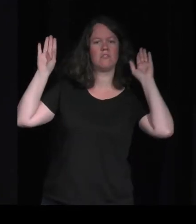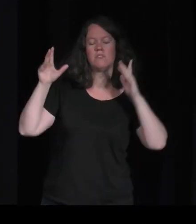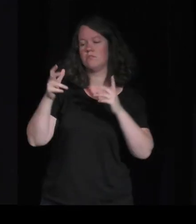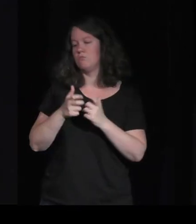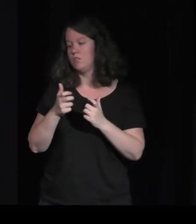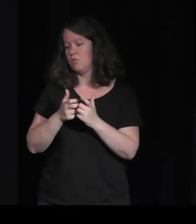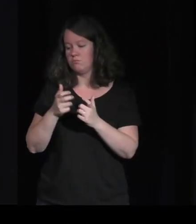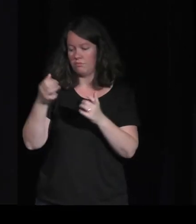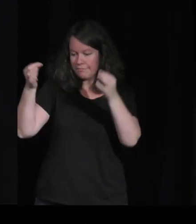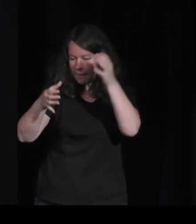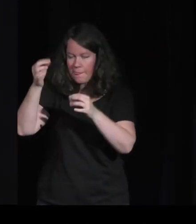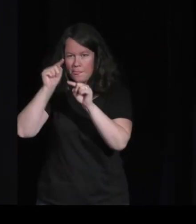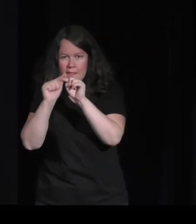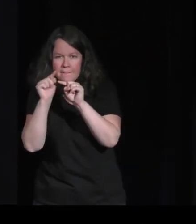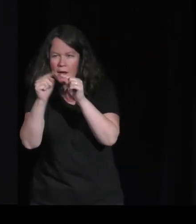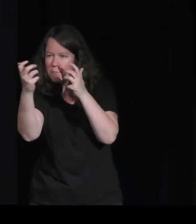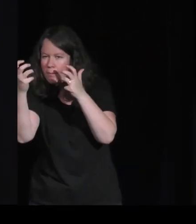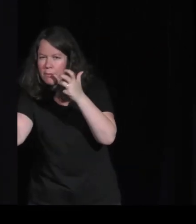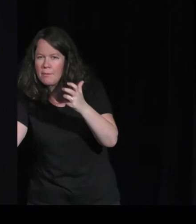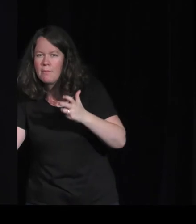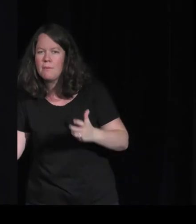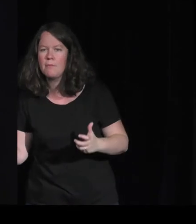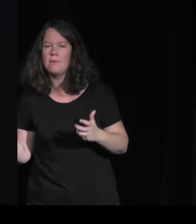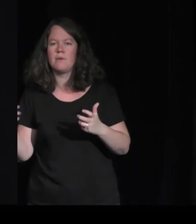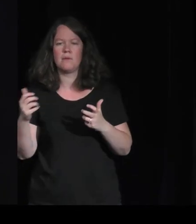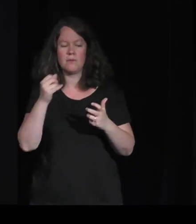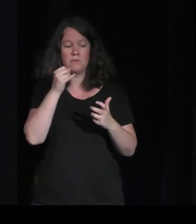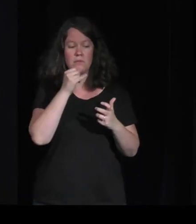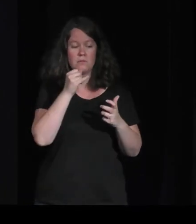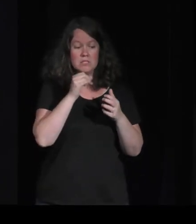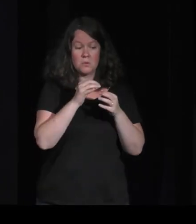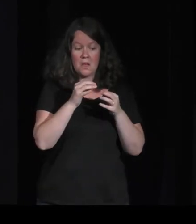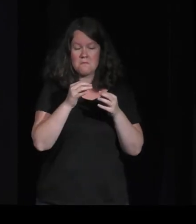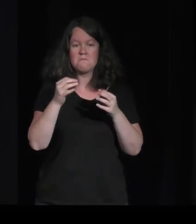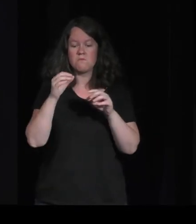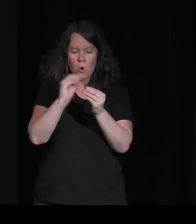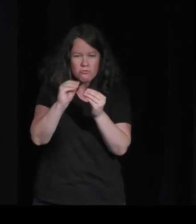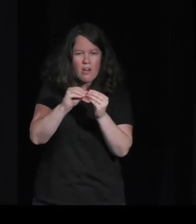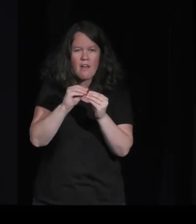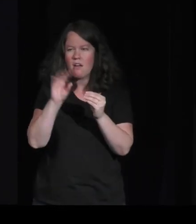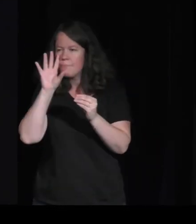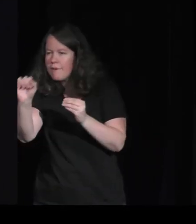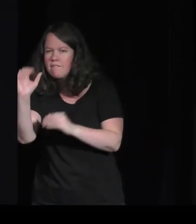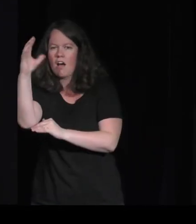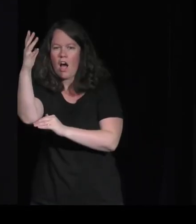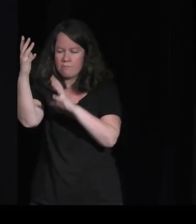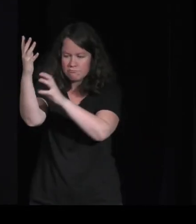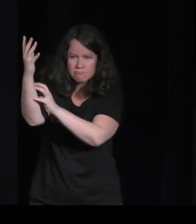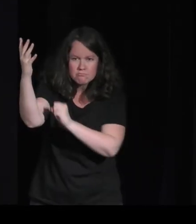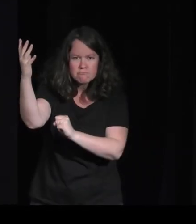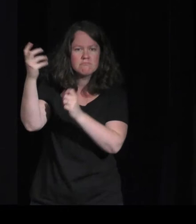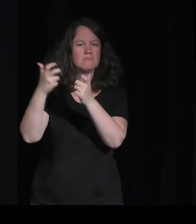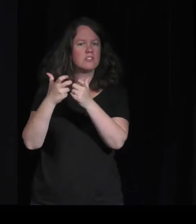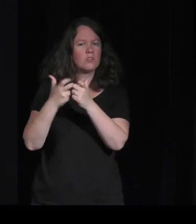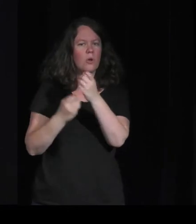plein de détails, va vous mettre des easter eggs, des choses comme ça, des trucs cachés dans les troncs d'arbres et tout ça. Donc, on voit que